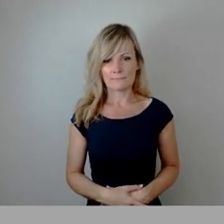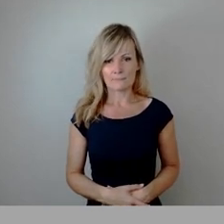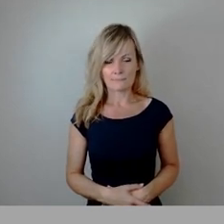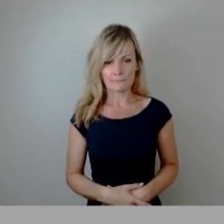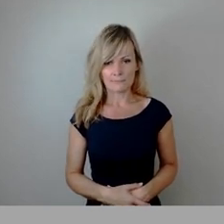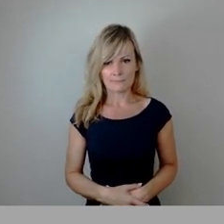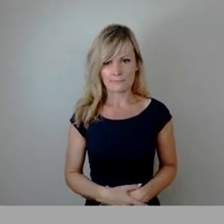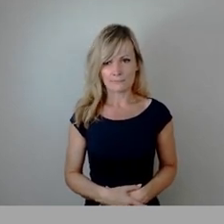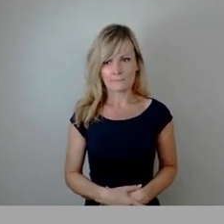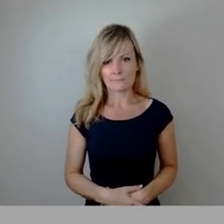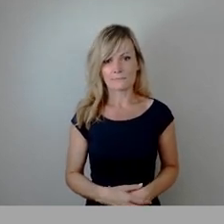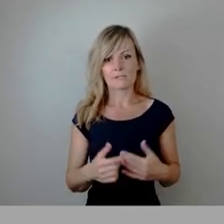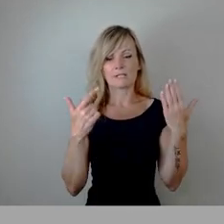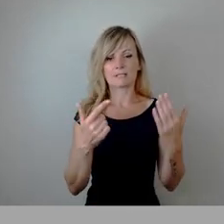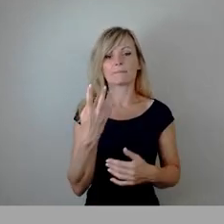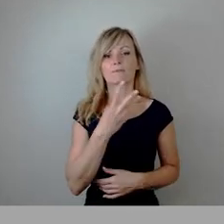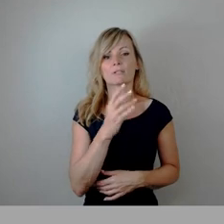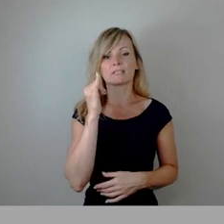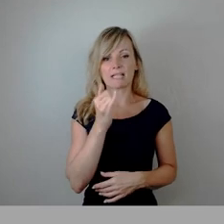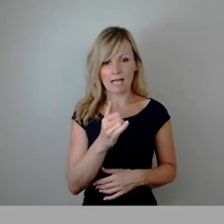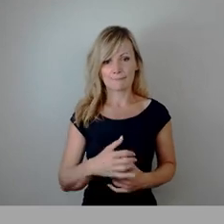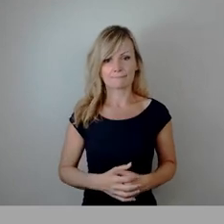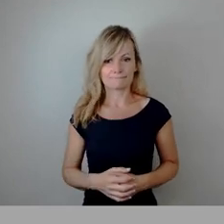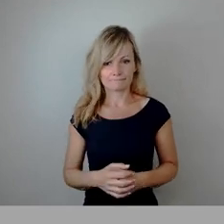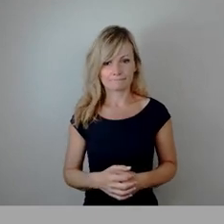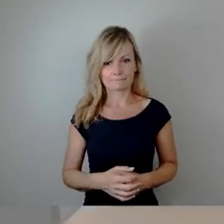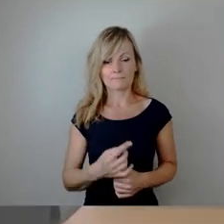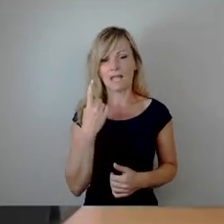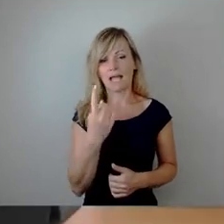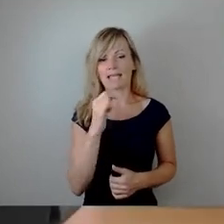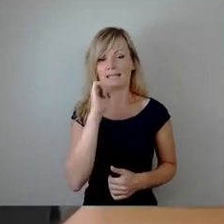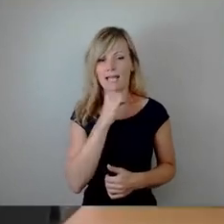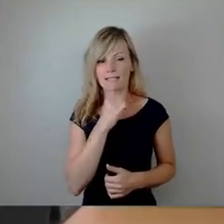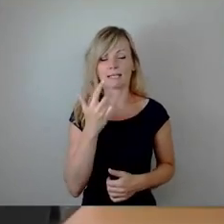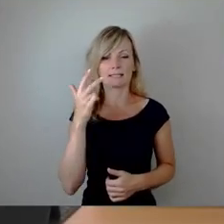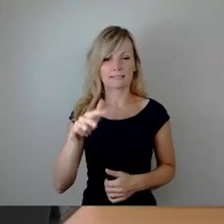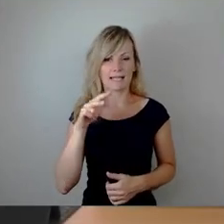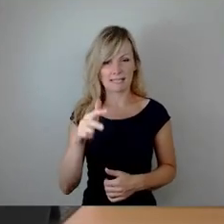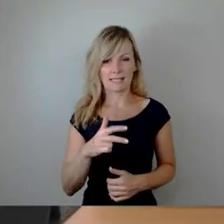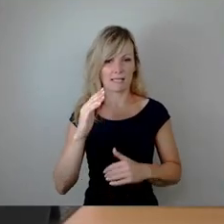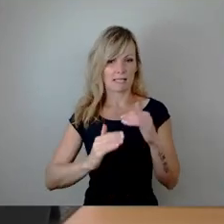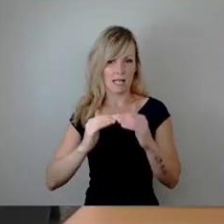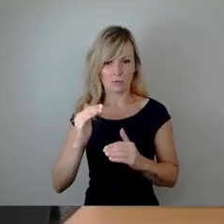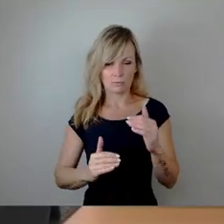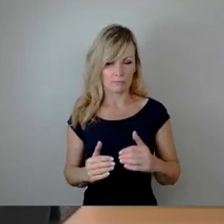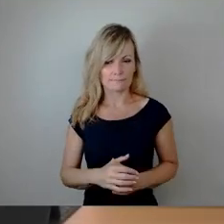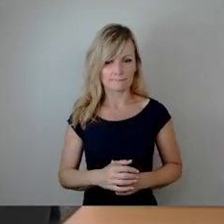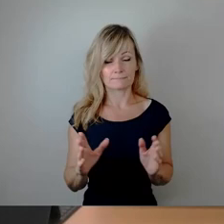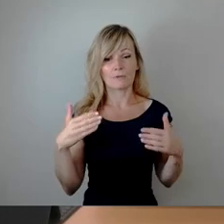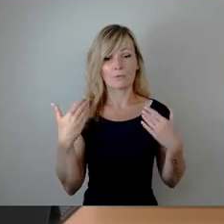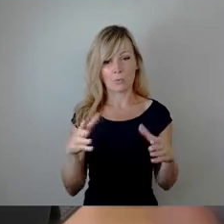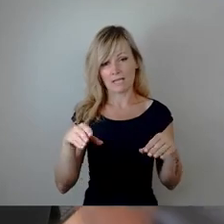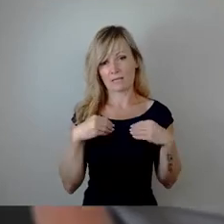47 Ja-Stimmen, eine Nein-Stimme, 13 Enthaltungen damit so angenommen.